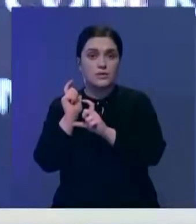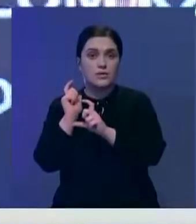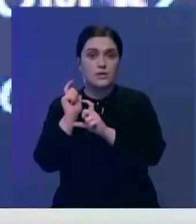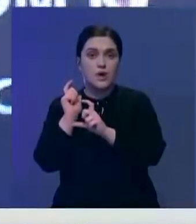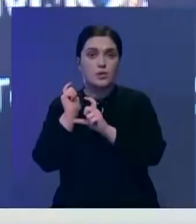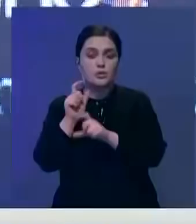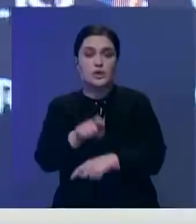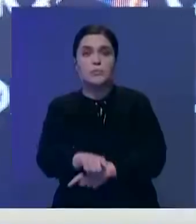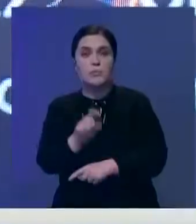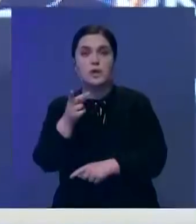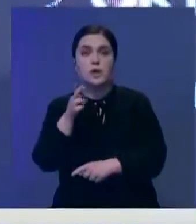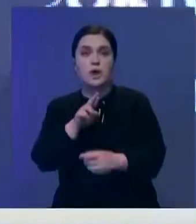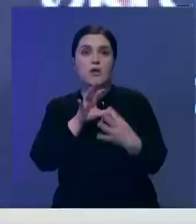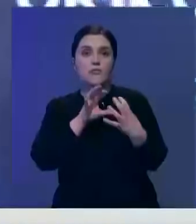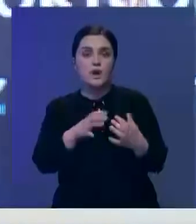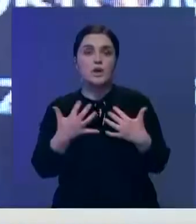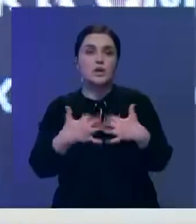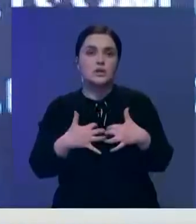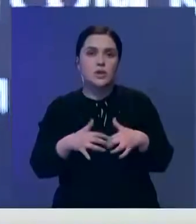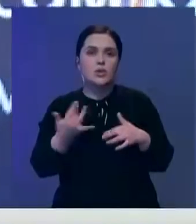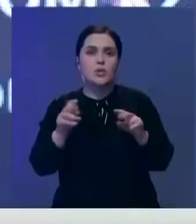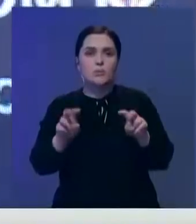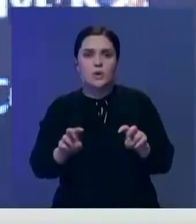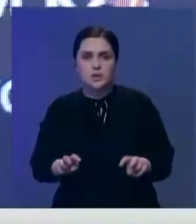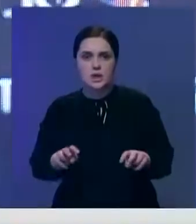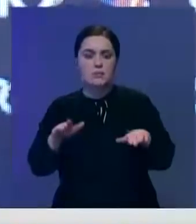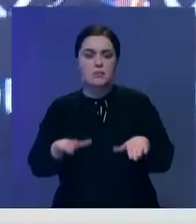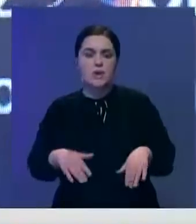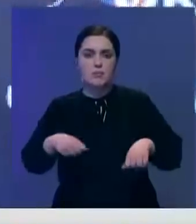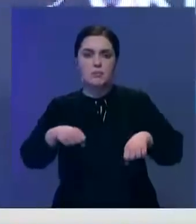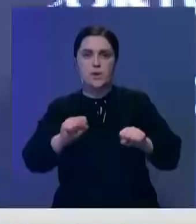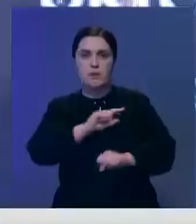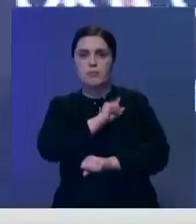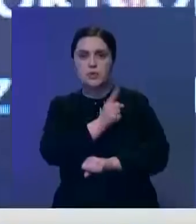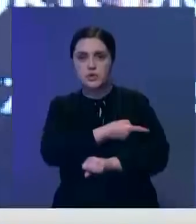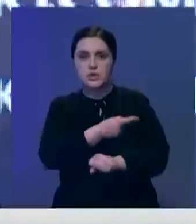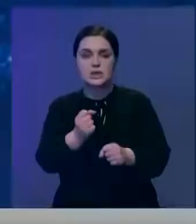грузоподъемности, для автобусов от количества посадочных мест, для мотоциклов от мощности двигателя.